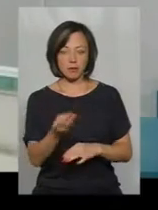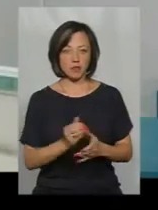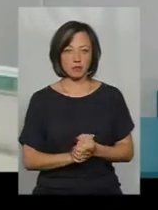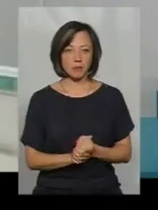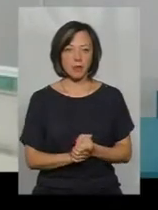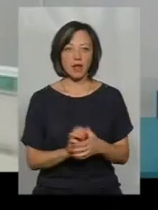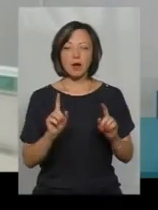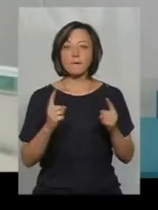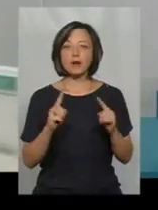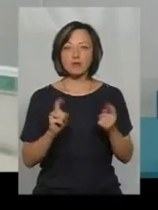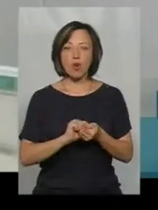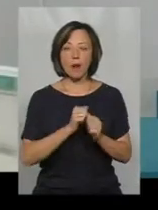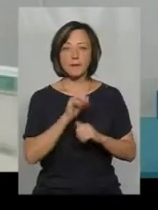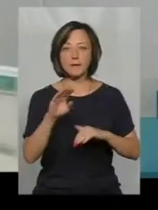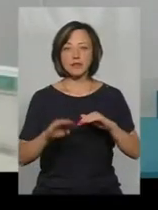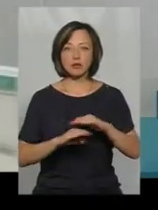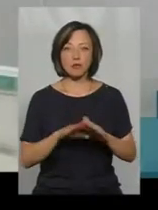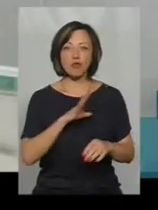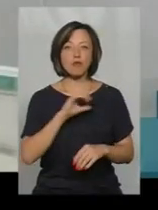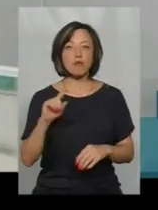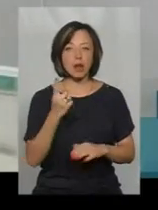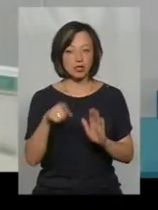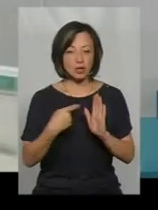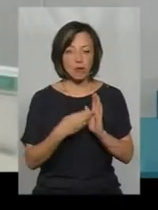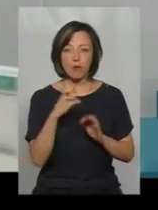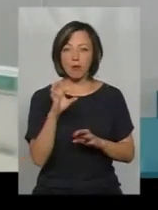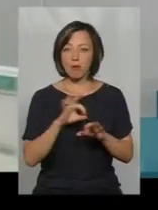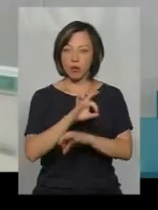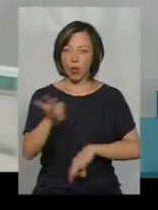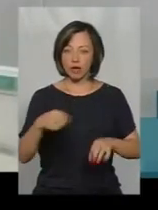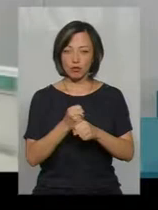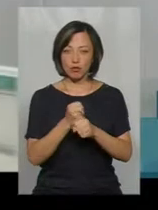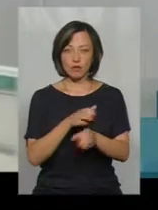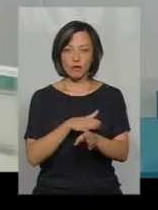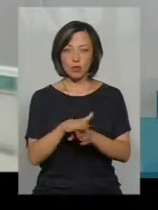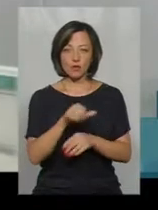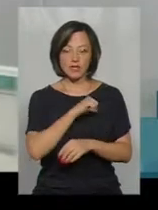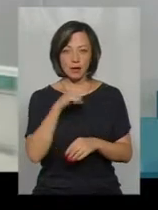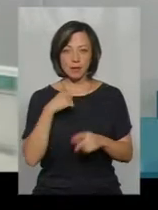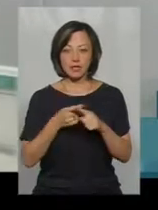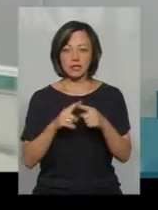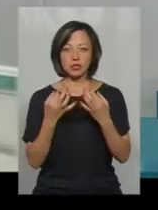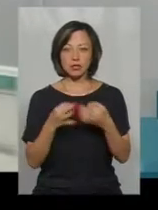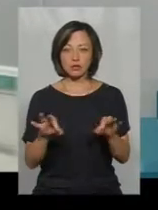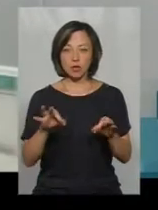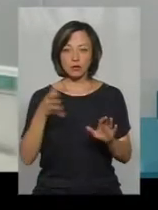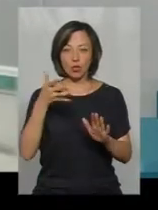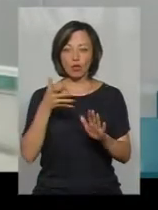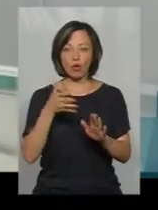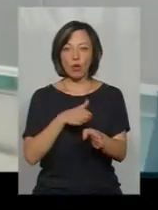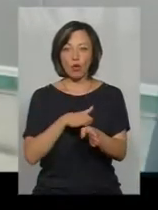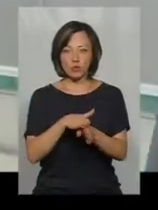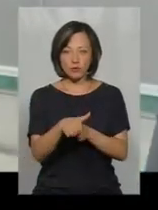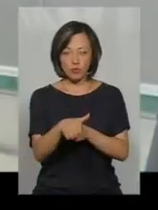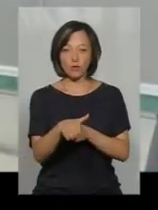Кам'янець був першим? Тому що проектні роботи вони виконували самі. І це дозволило освоїти реалізацію